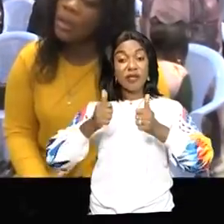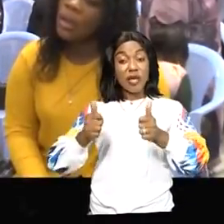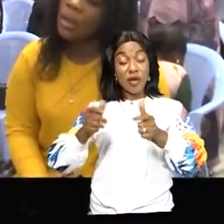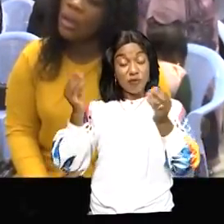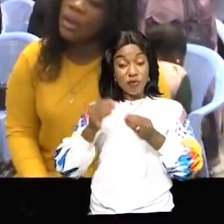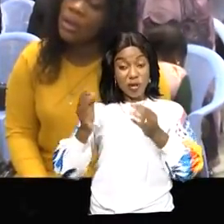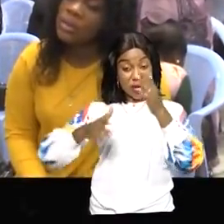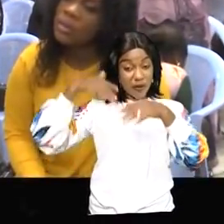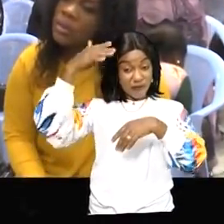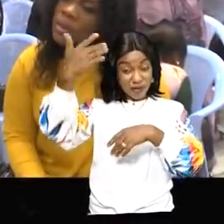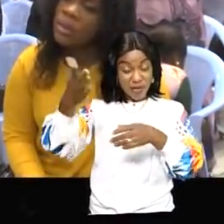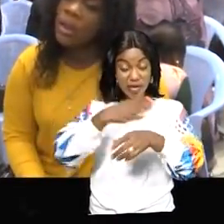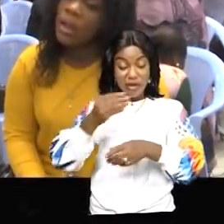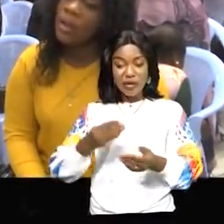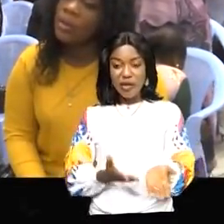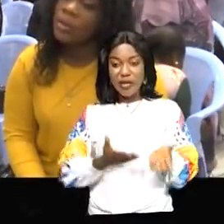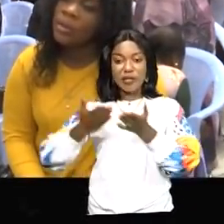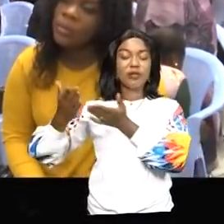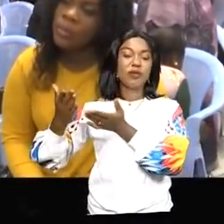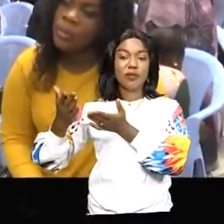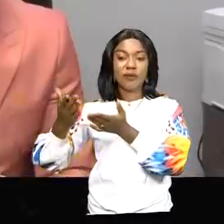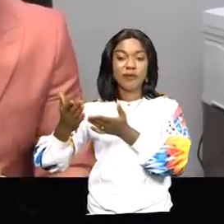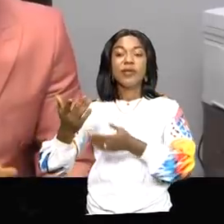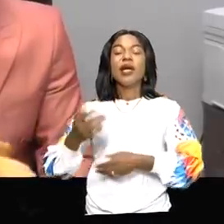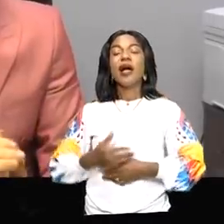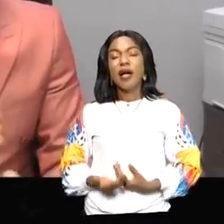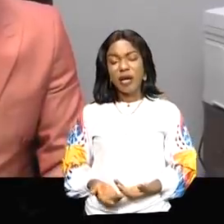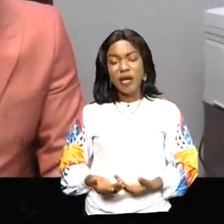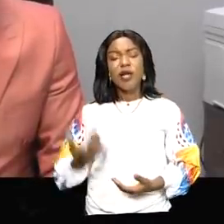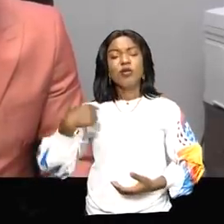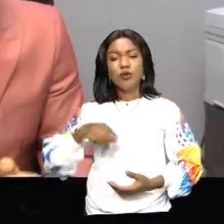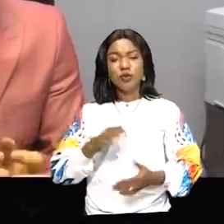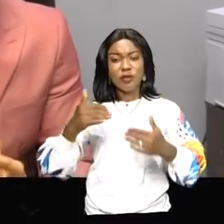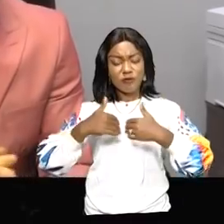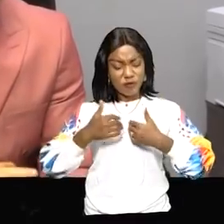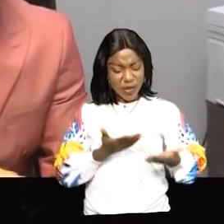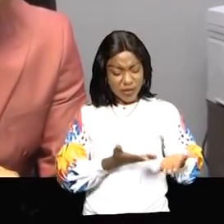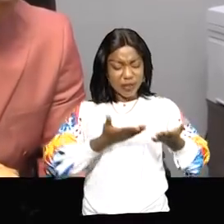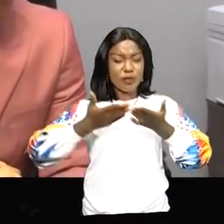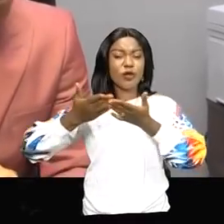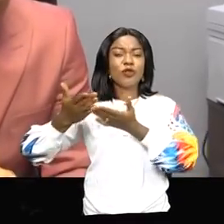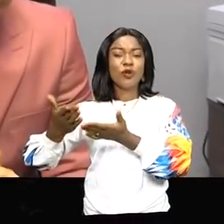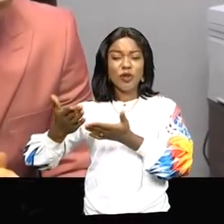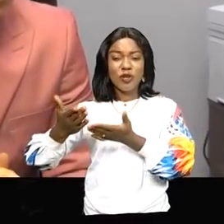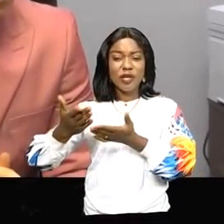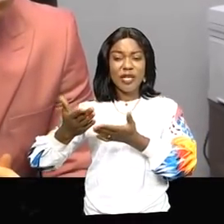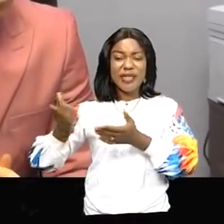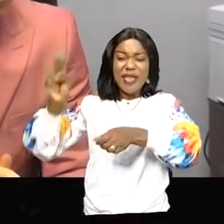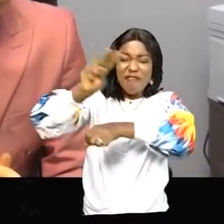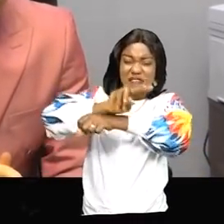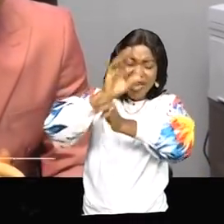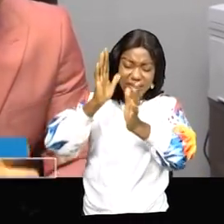et de la résurrection. Dans le Nouveau Testament, nous avons la résurrection du vainqueur de Golgotha,